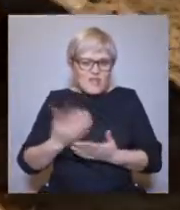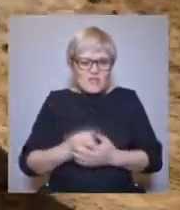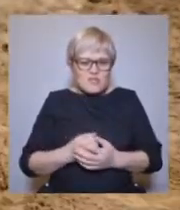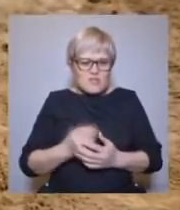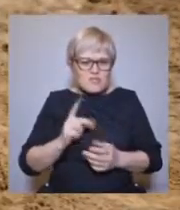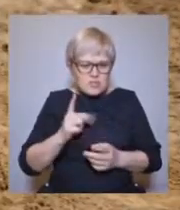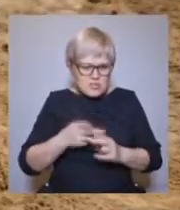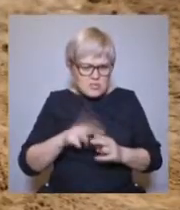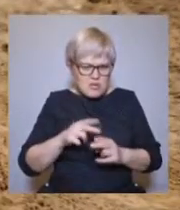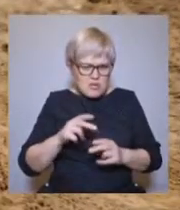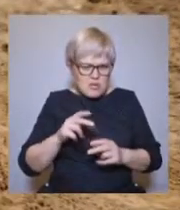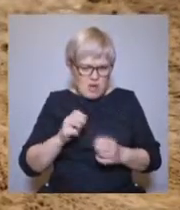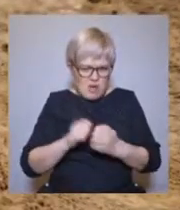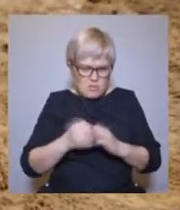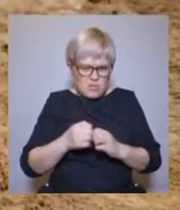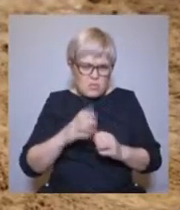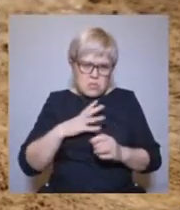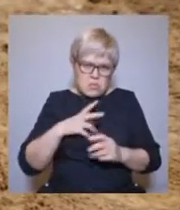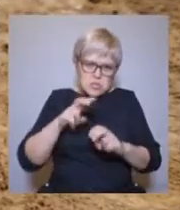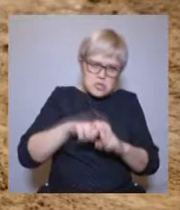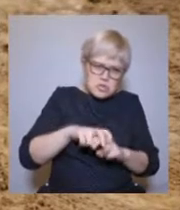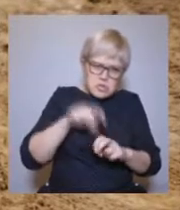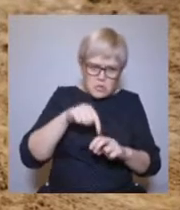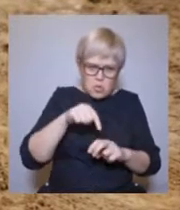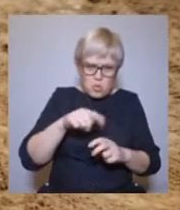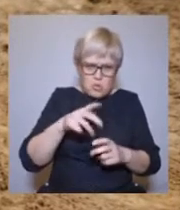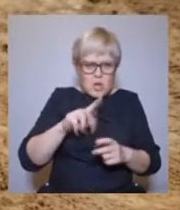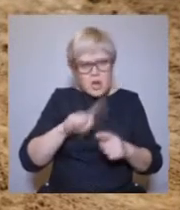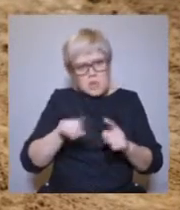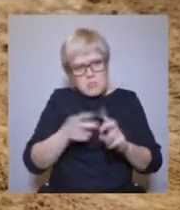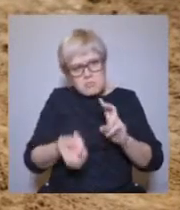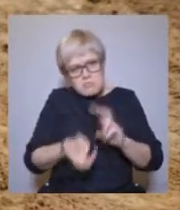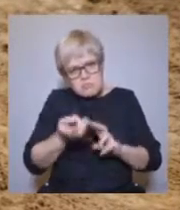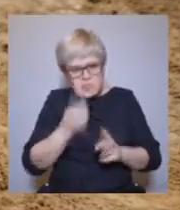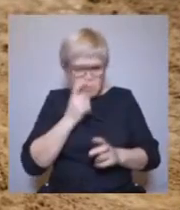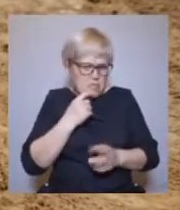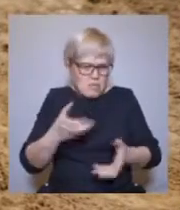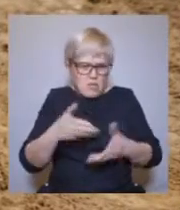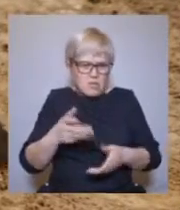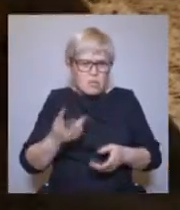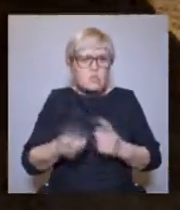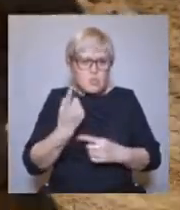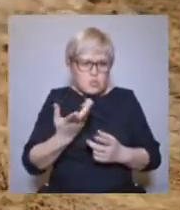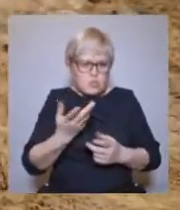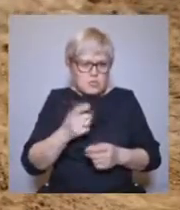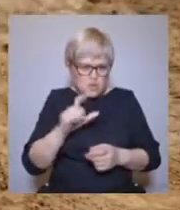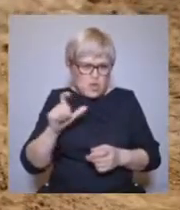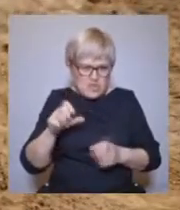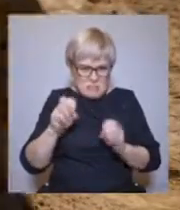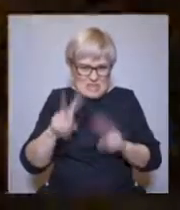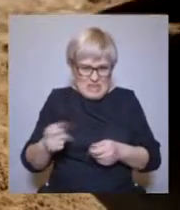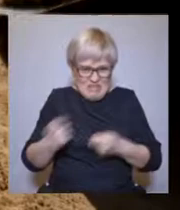Он очевидно принесен сюда человеком, целенаправленно. И рядом с ним было много